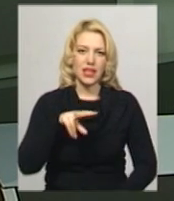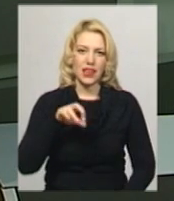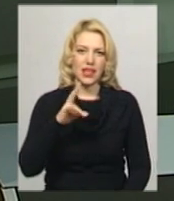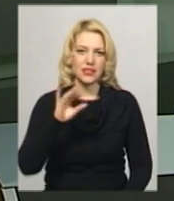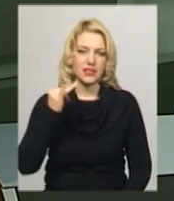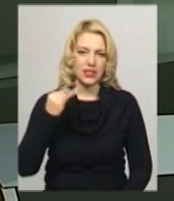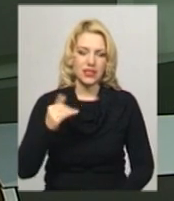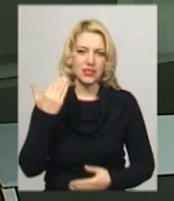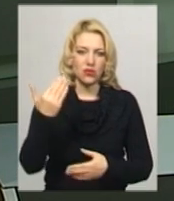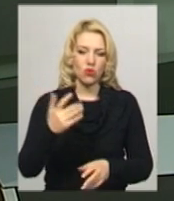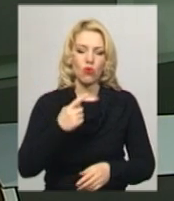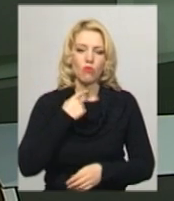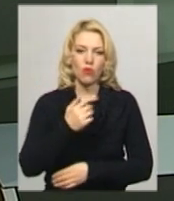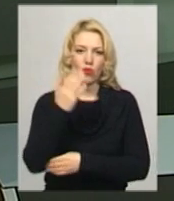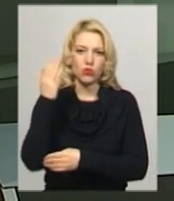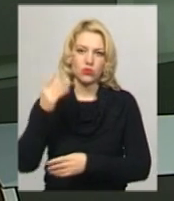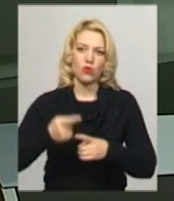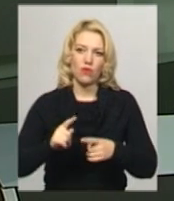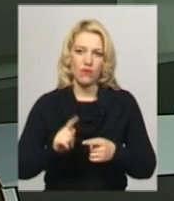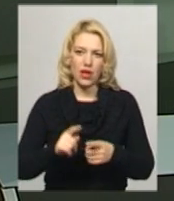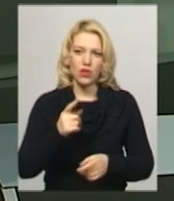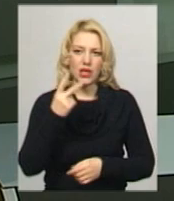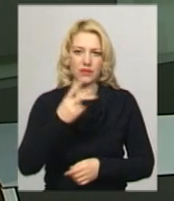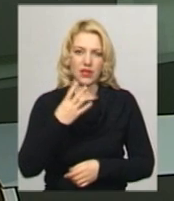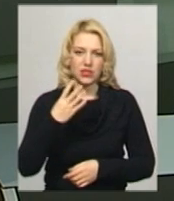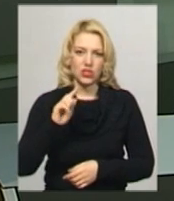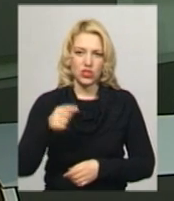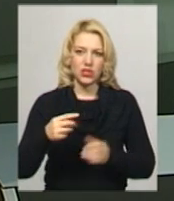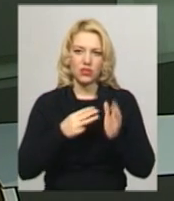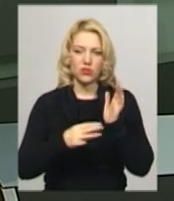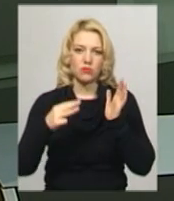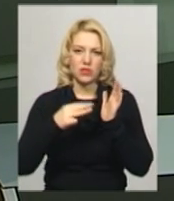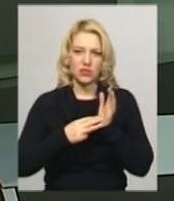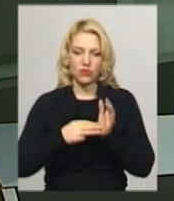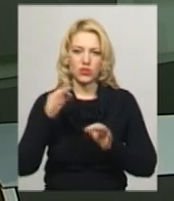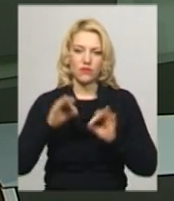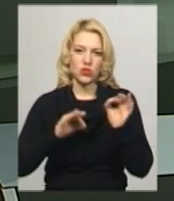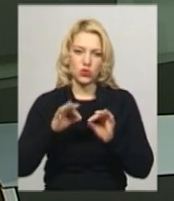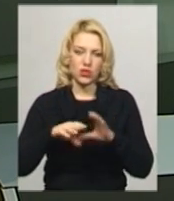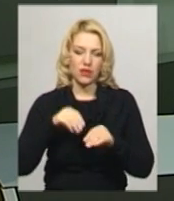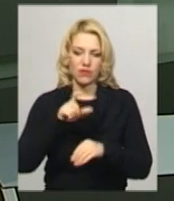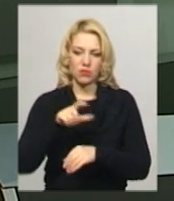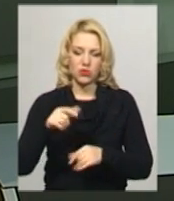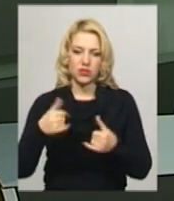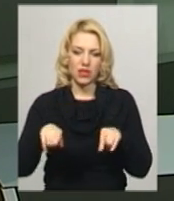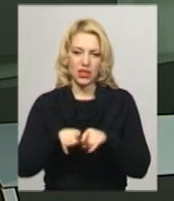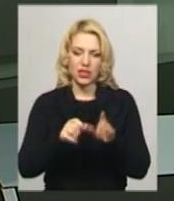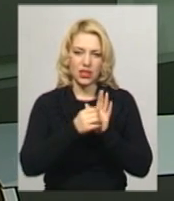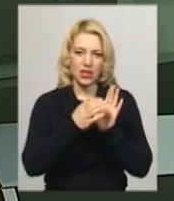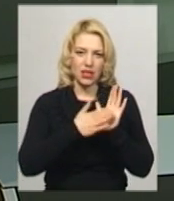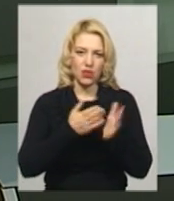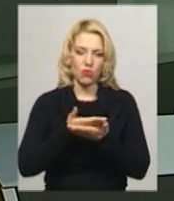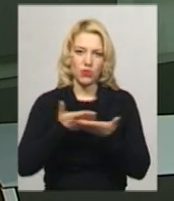За нього проголосувало 24,88% виборців. Такі дані оприлюдні на офіційному сайті